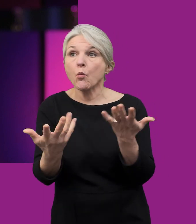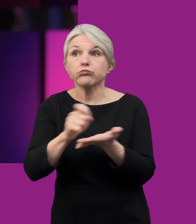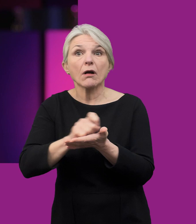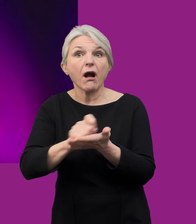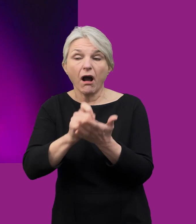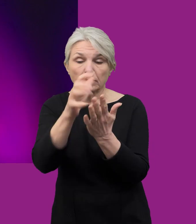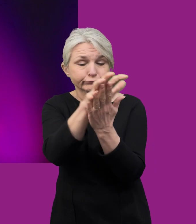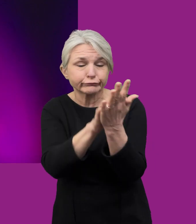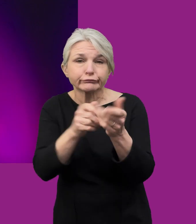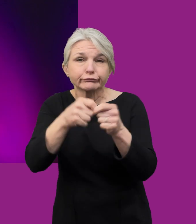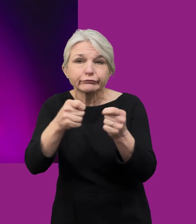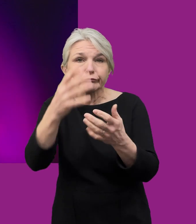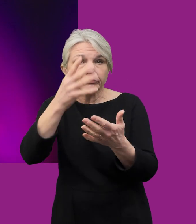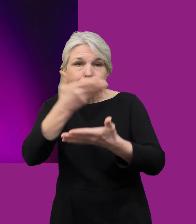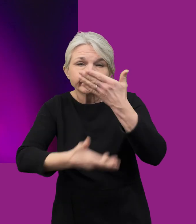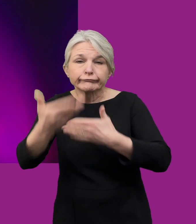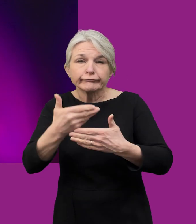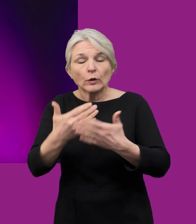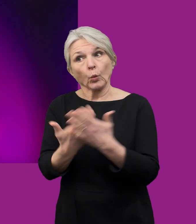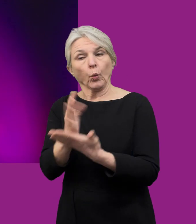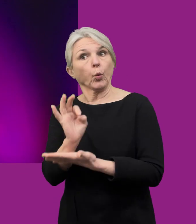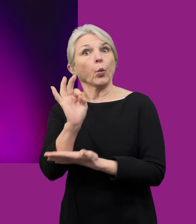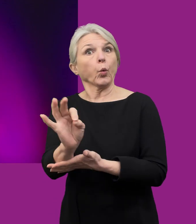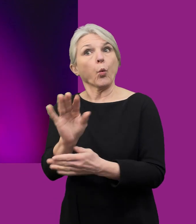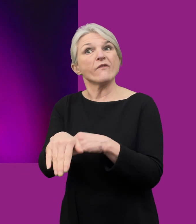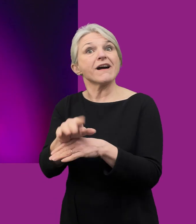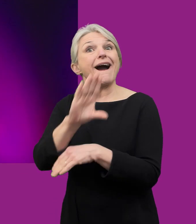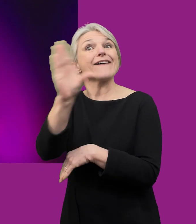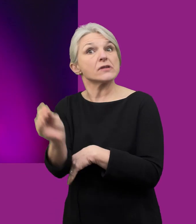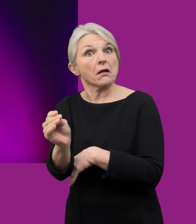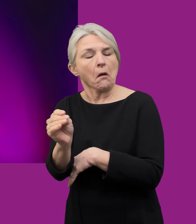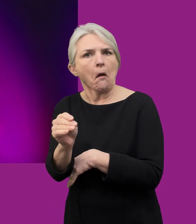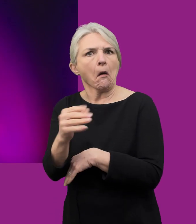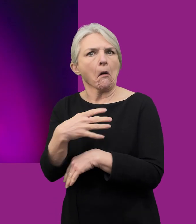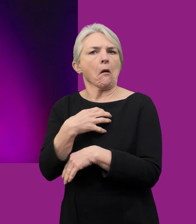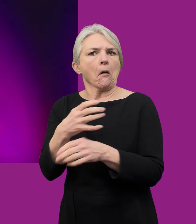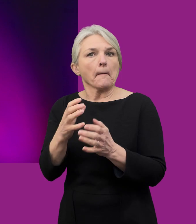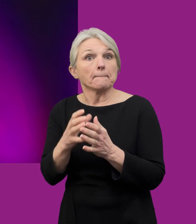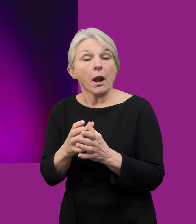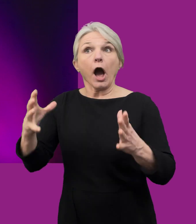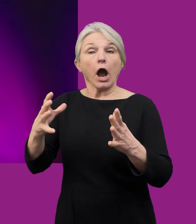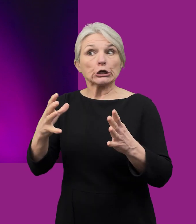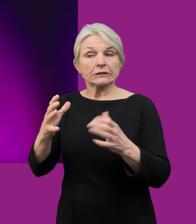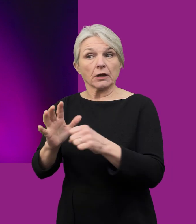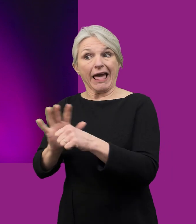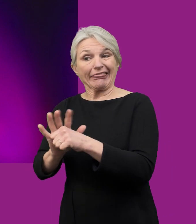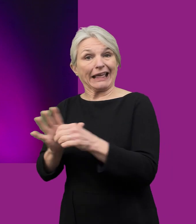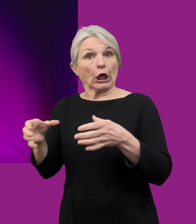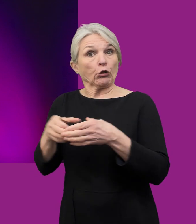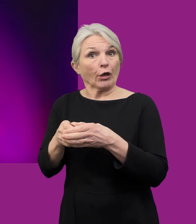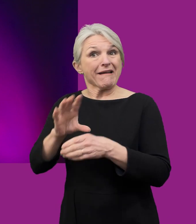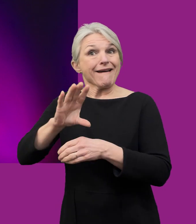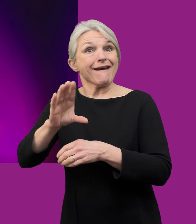africanaidd. Roedd y grwpiau ethnig mwyaf a ddewisioed drwy ysgrifennu yn cynnwys 271,000 ar gyfer Nigeriaydd,